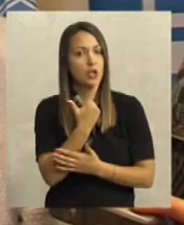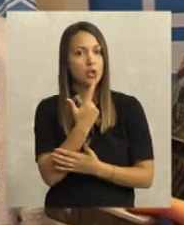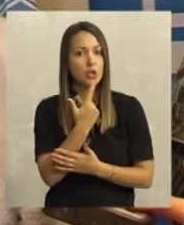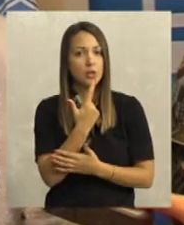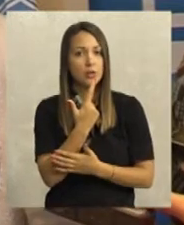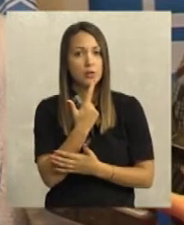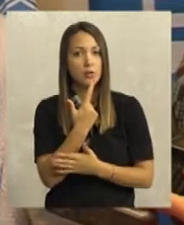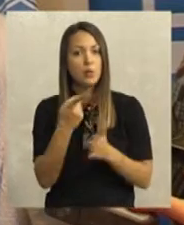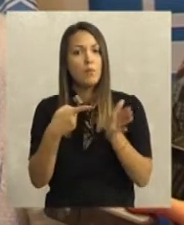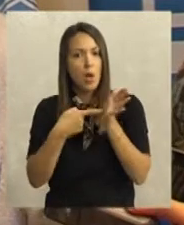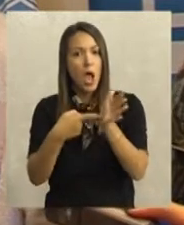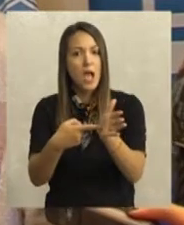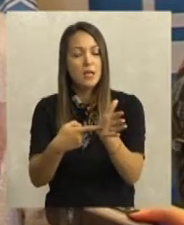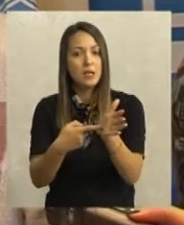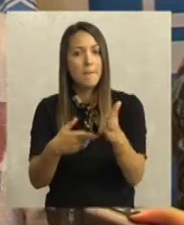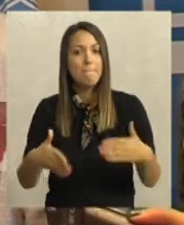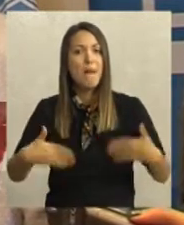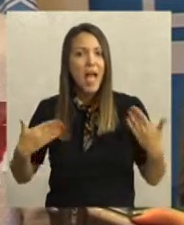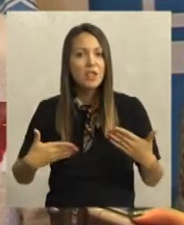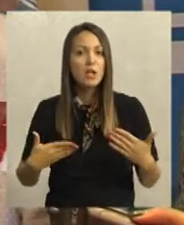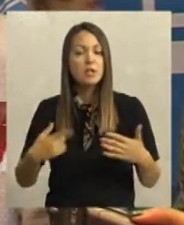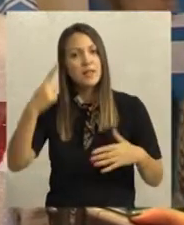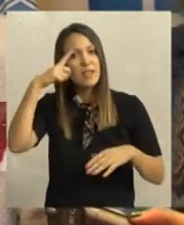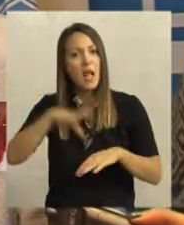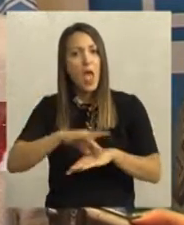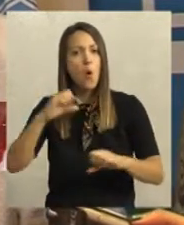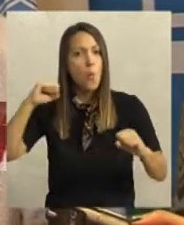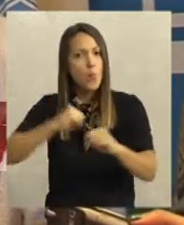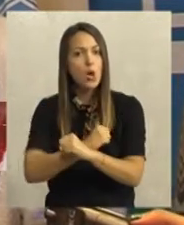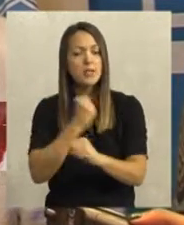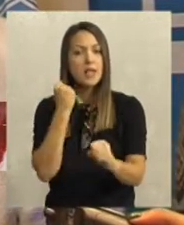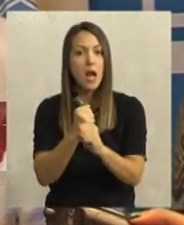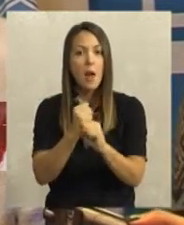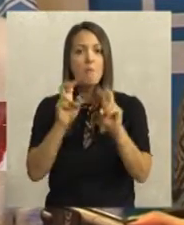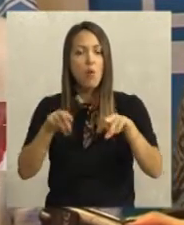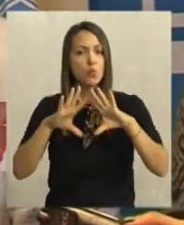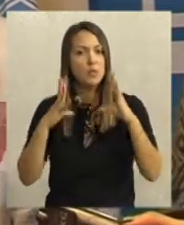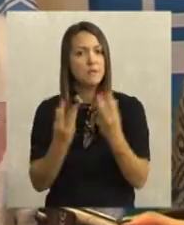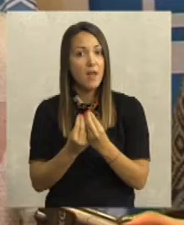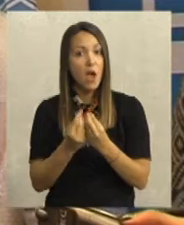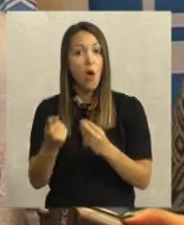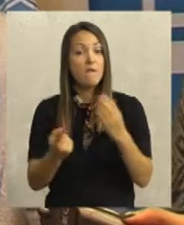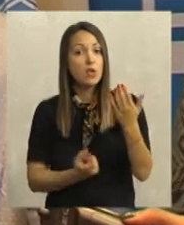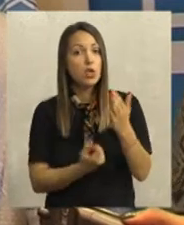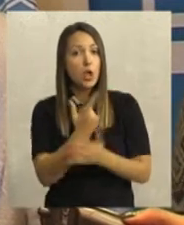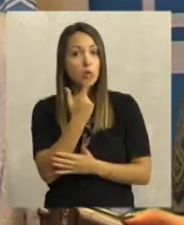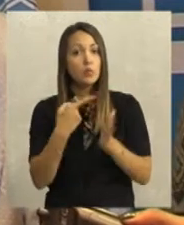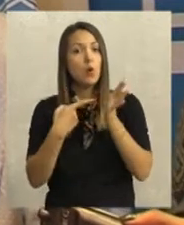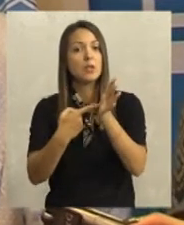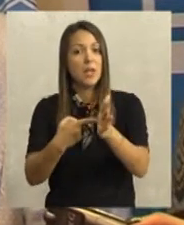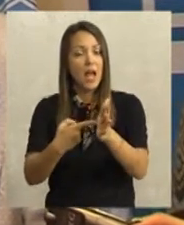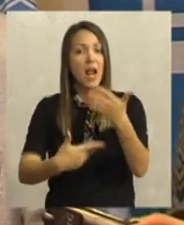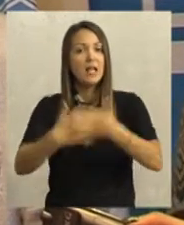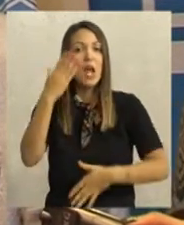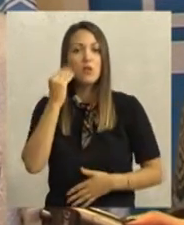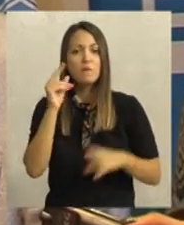događaj koji pokazuje da mladost, talenat, upornost i rad mogu sve. Ovaj događaj pokazuje